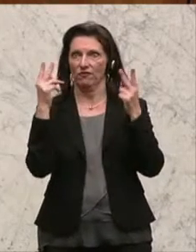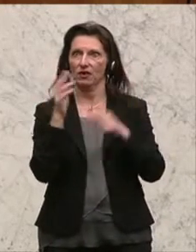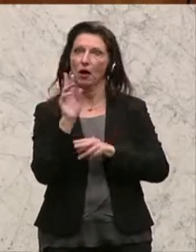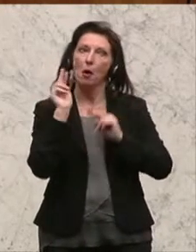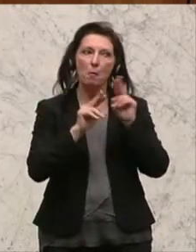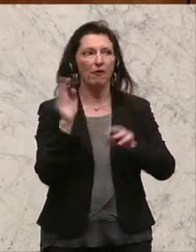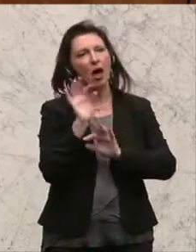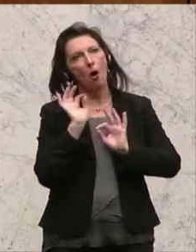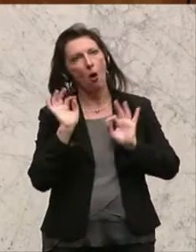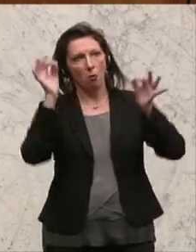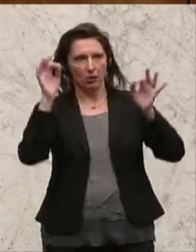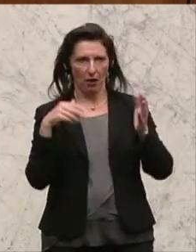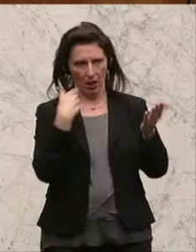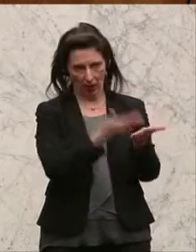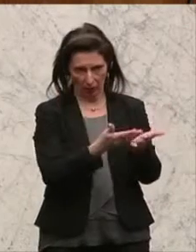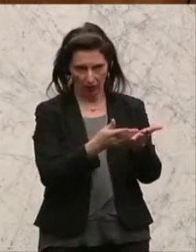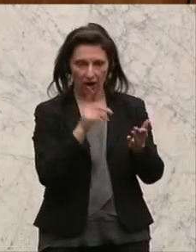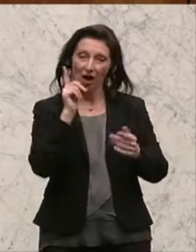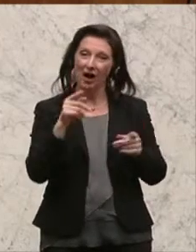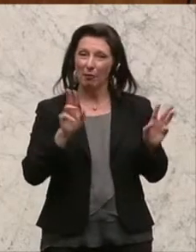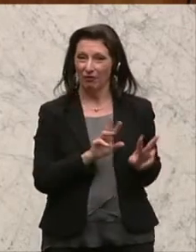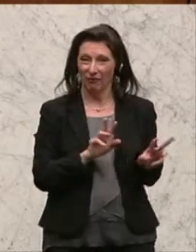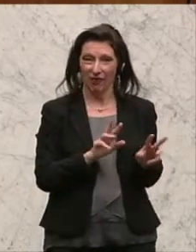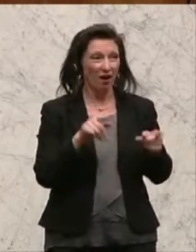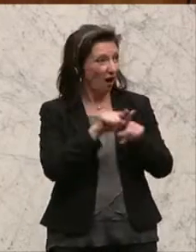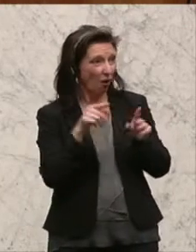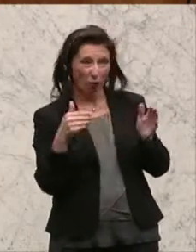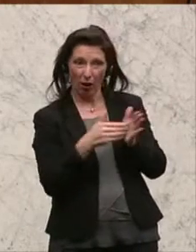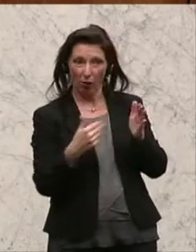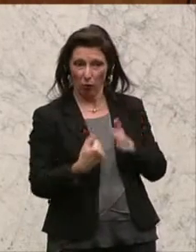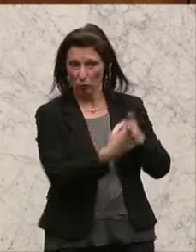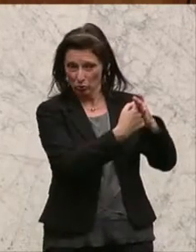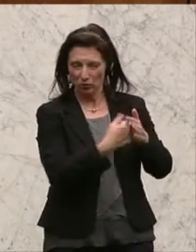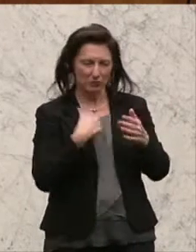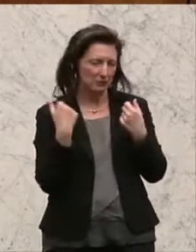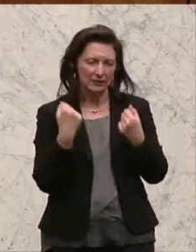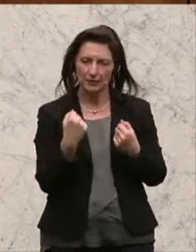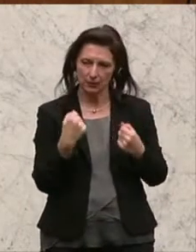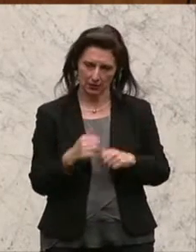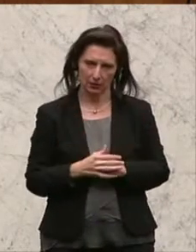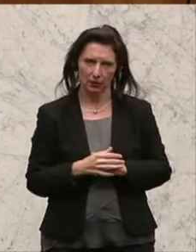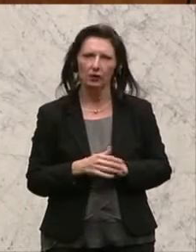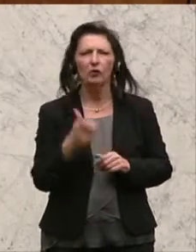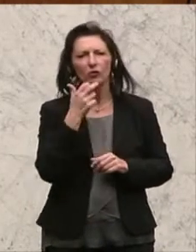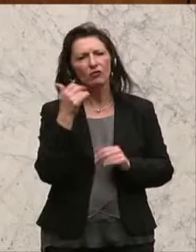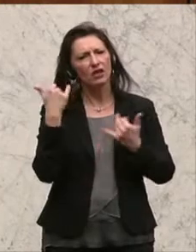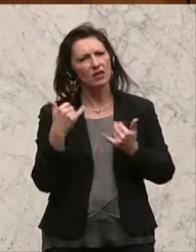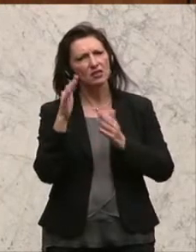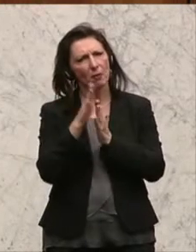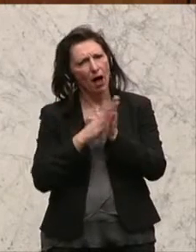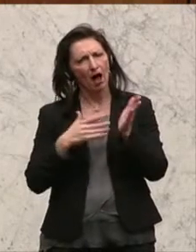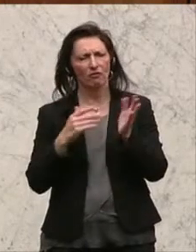Pflege anzubieten, aber auch die pflegenden Angehörigen bestmöglich zu unterstützen. Ich bin wirklich davon überzeugt und möchte das einfach zu Beginn